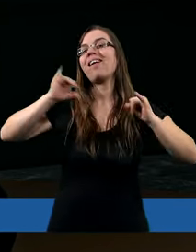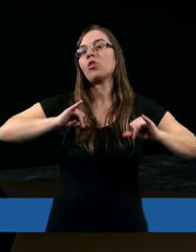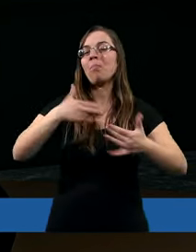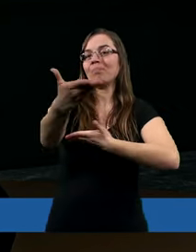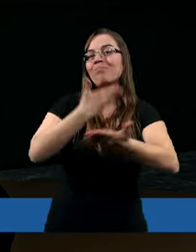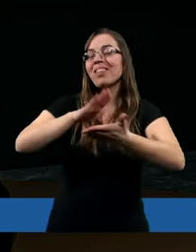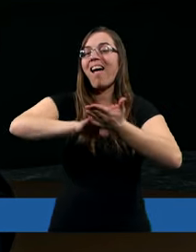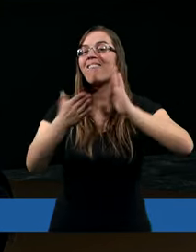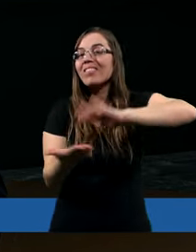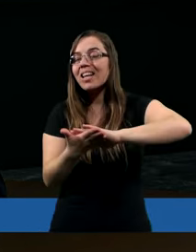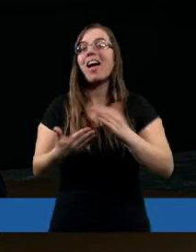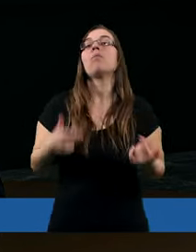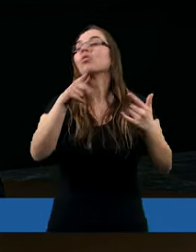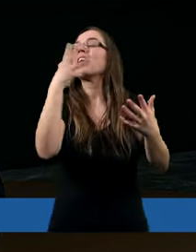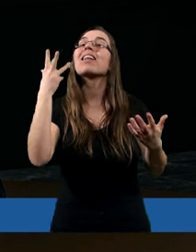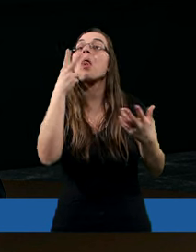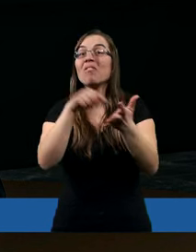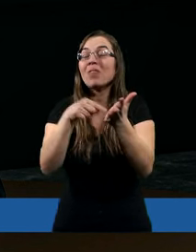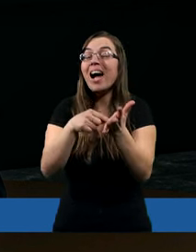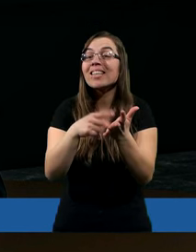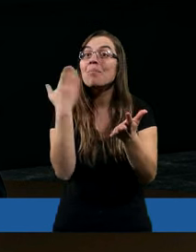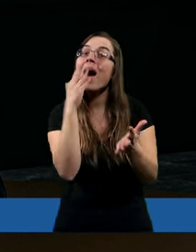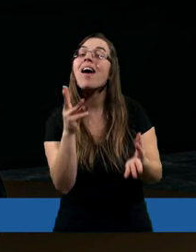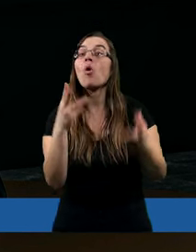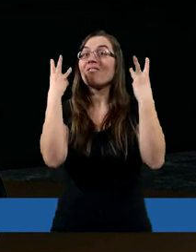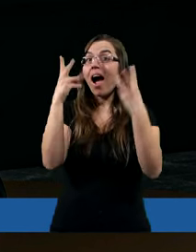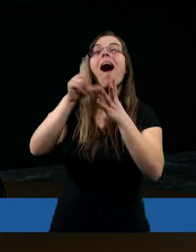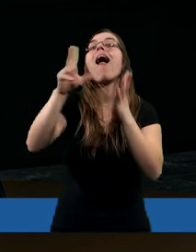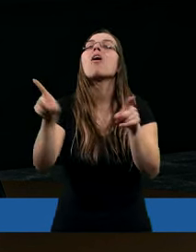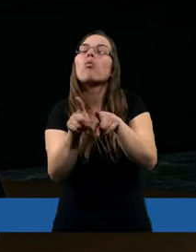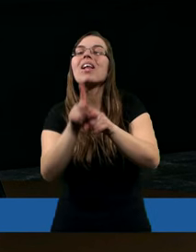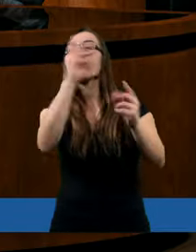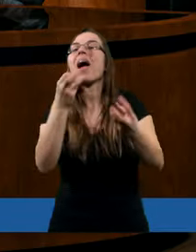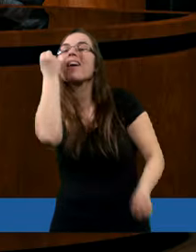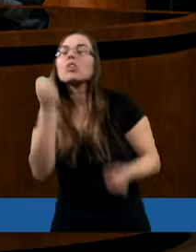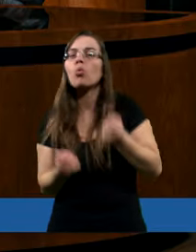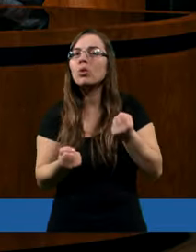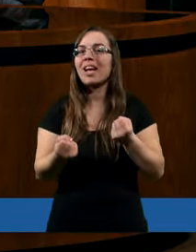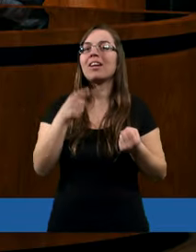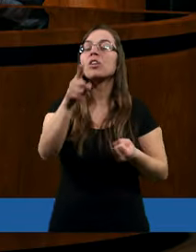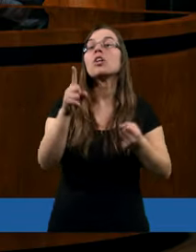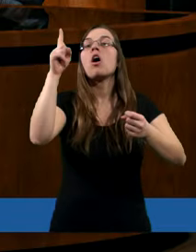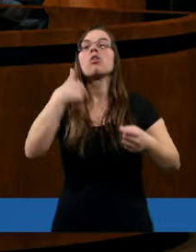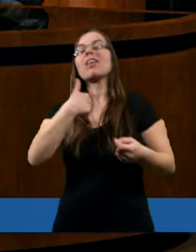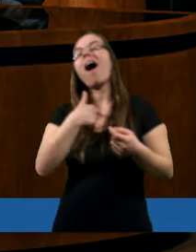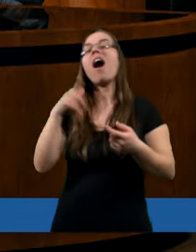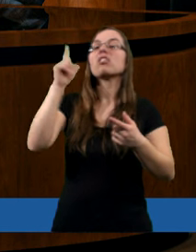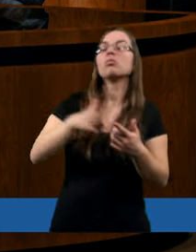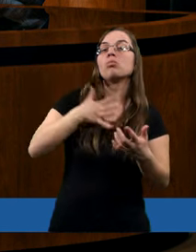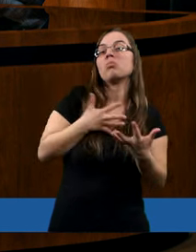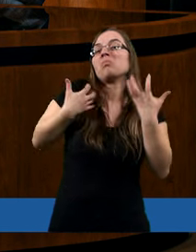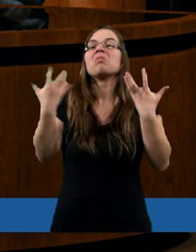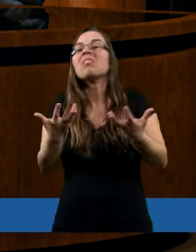wzajemnie. I to chyba jest najtrudniejsze. Tak. Wybaczyć komuś, że jest nie taki, jak chce. Bo jak ktoś